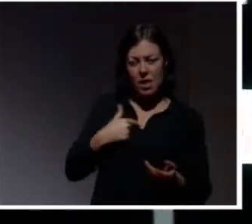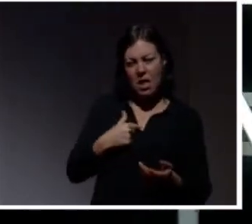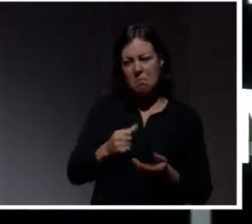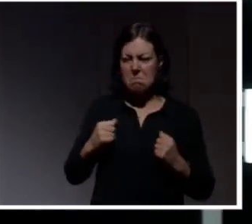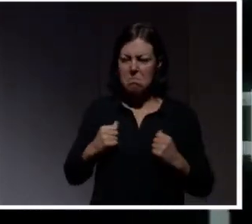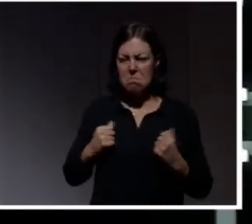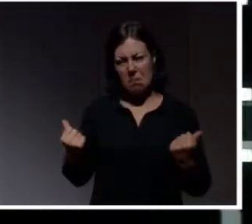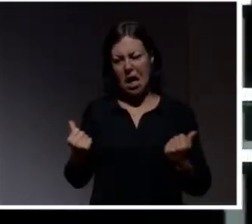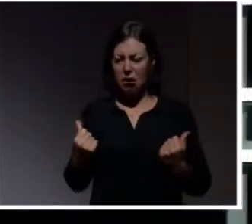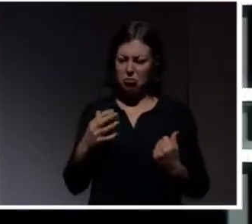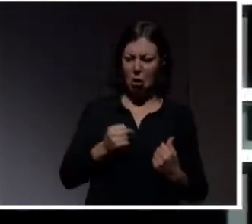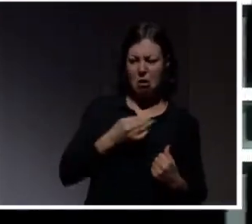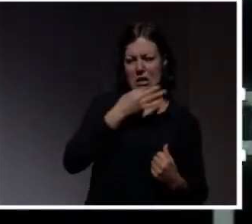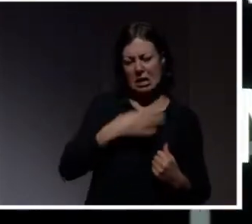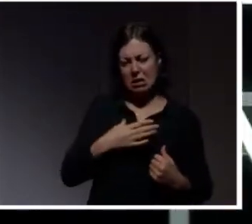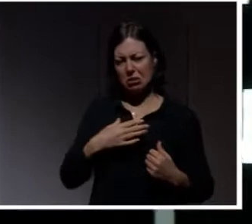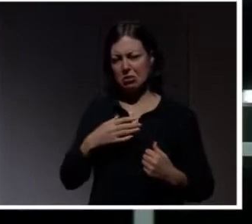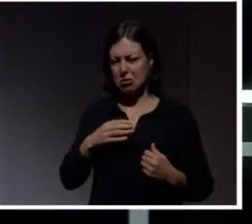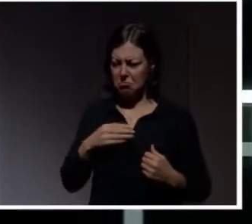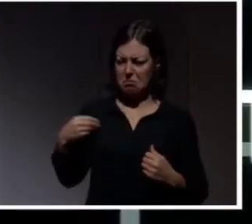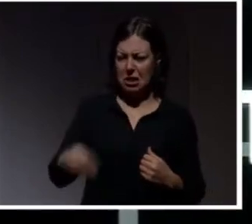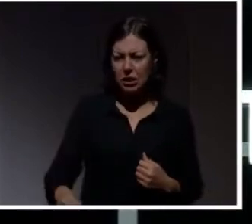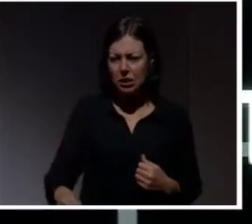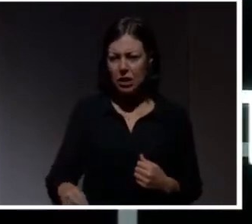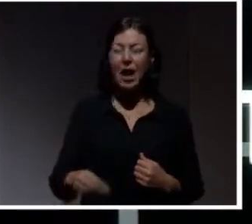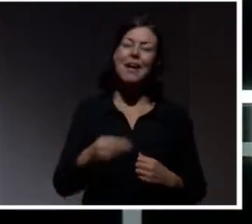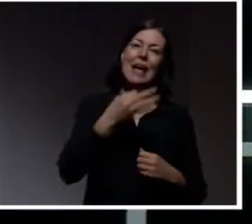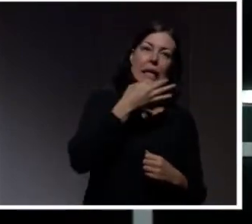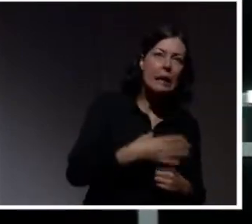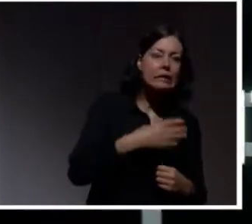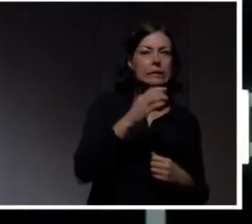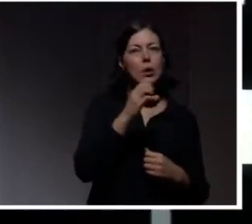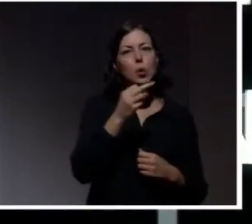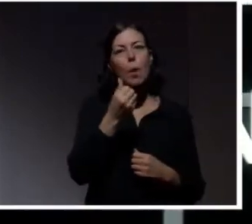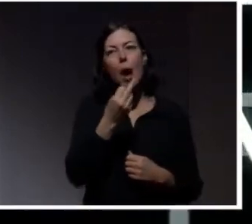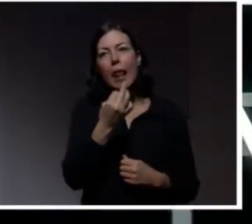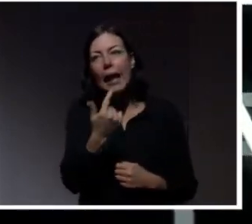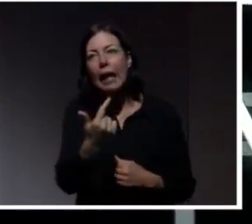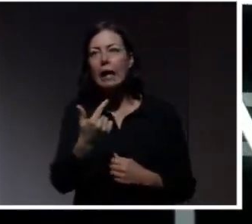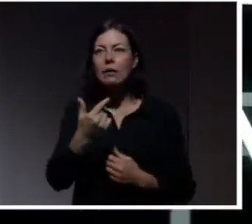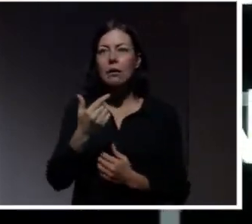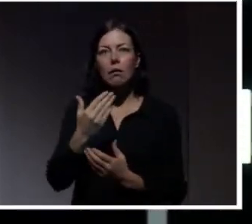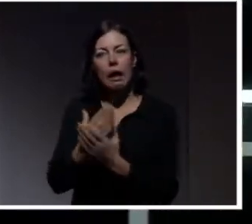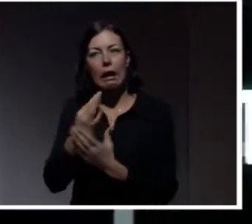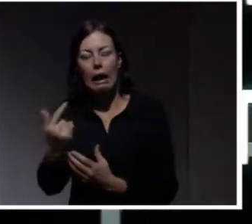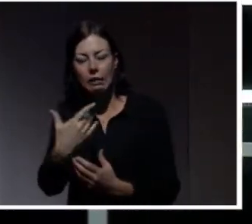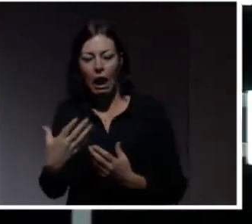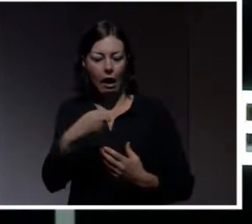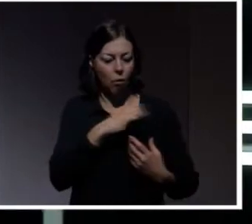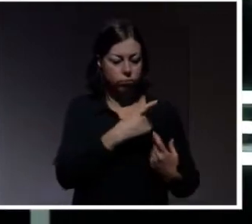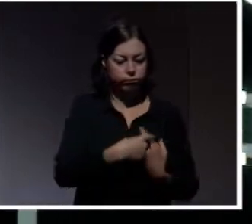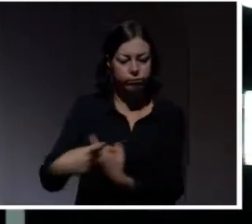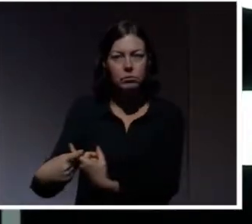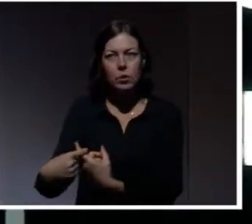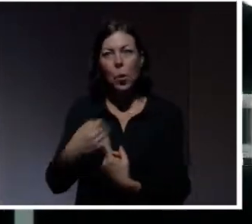pris och ta den här risken. Och risk och hot och sårbarheter, allt det här hänger ihop. På något sätt. Och risken är direkt relaterad till